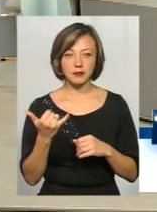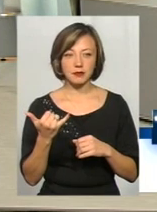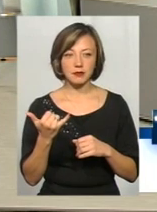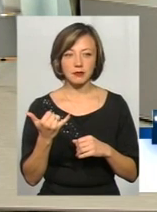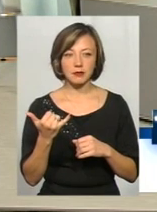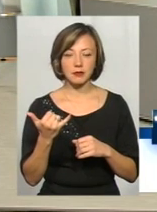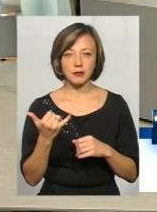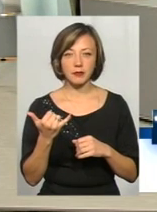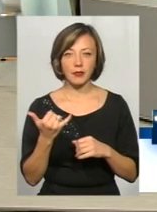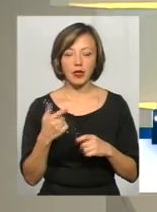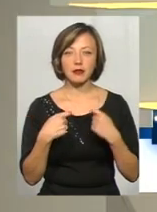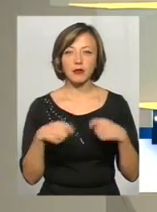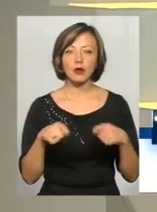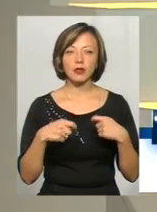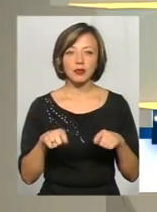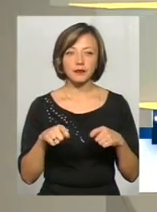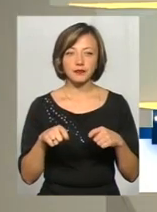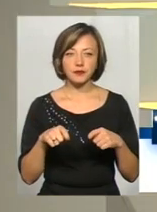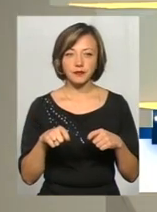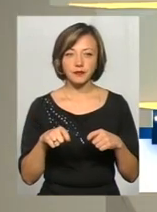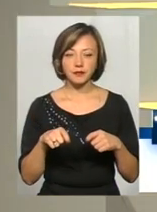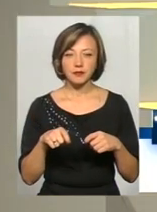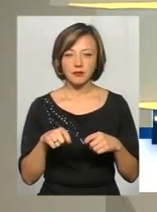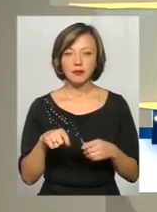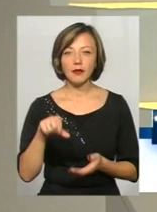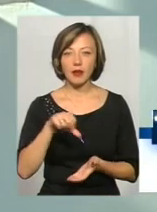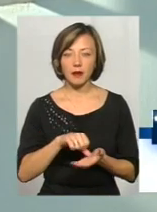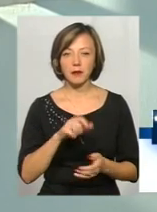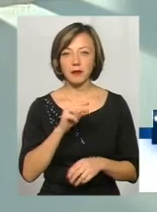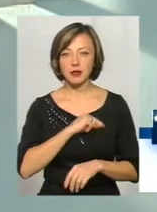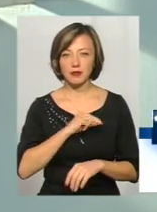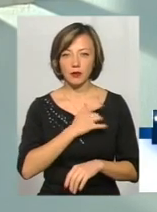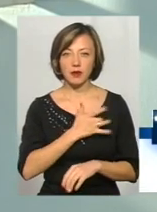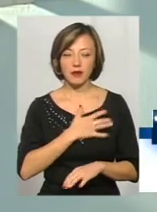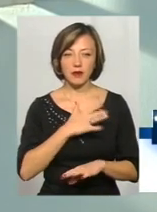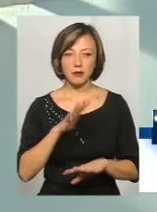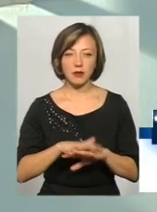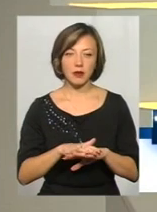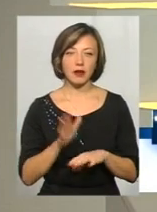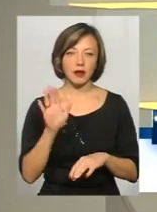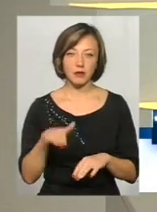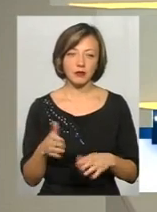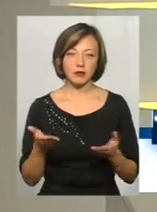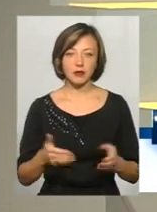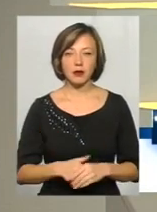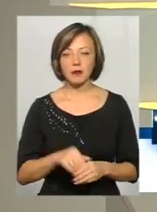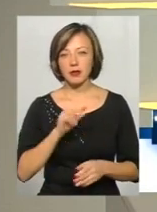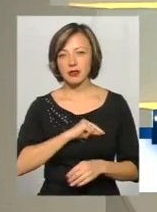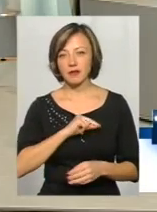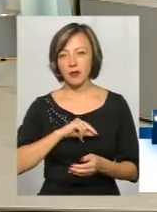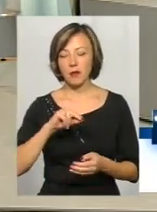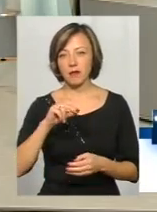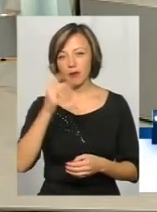там маєте справу з продажем в інтернет. працівником Приватбанку, так, ви маєте на увазі, ще там працівником поліції.